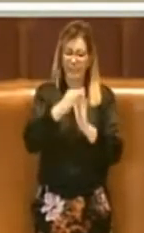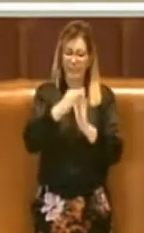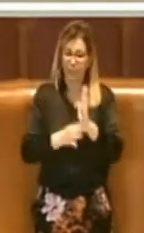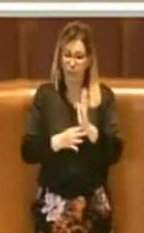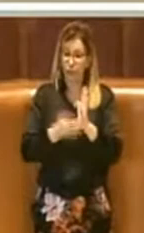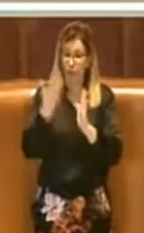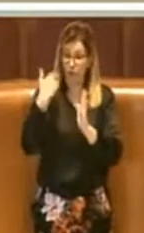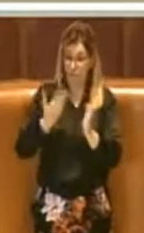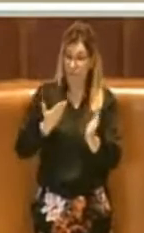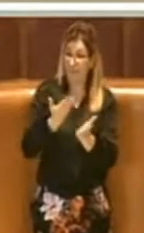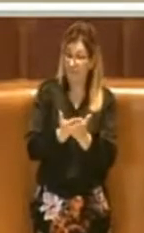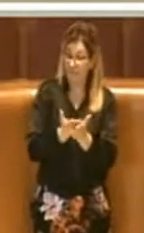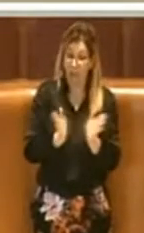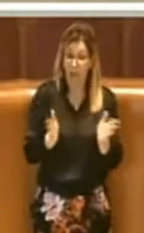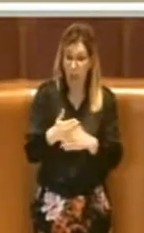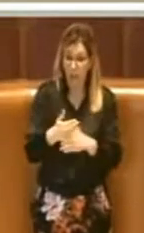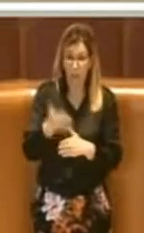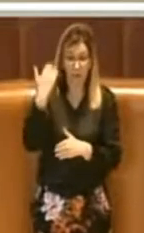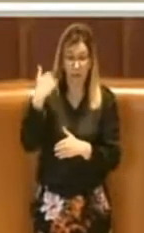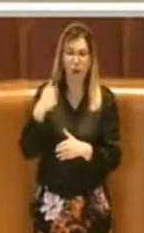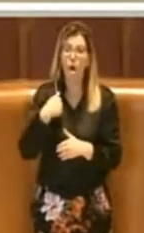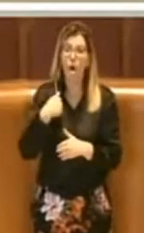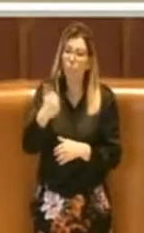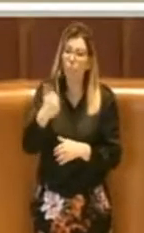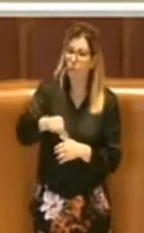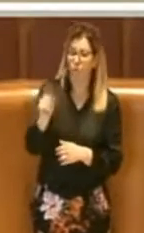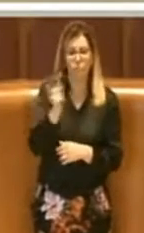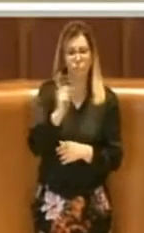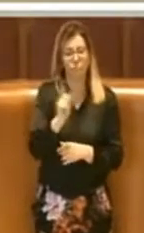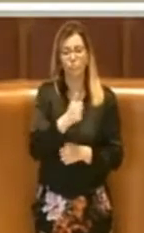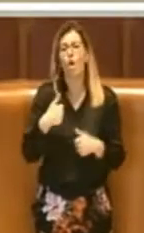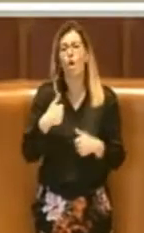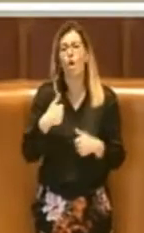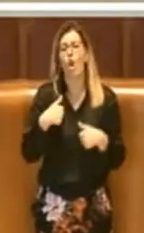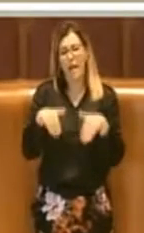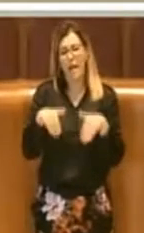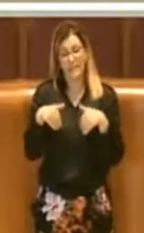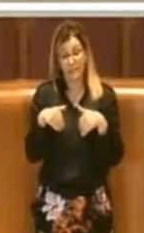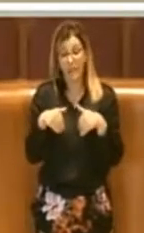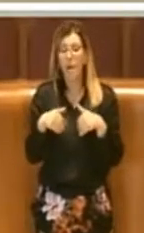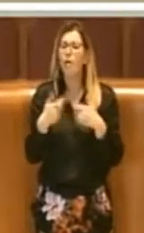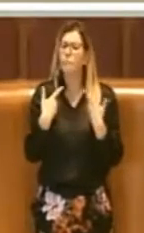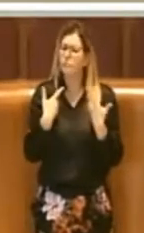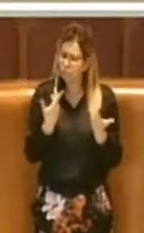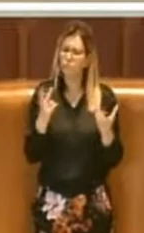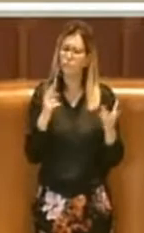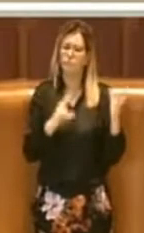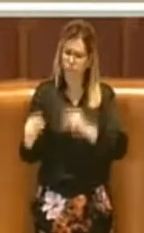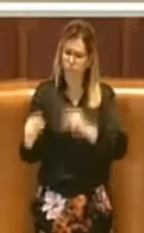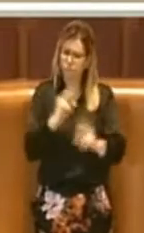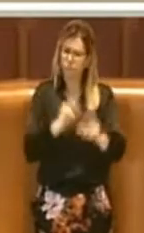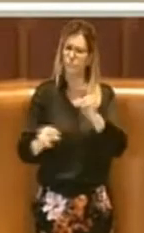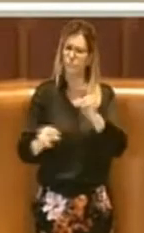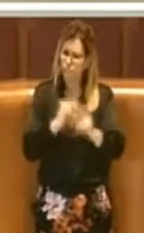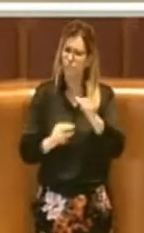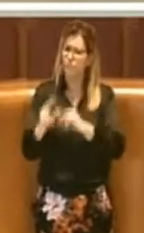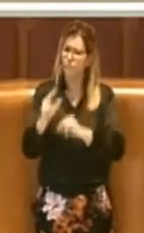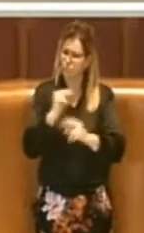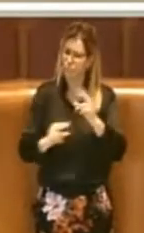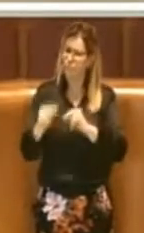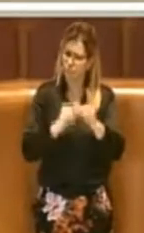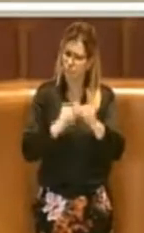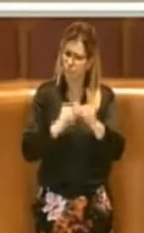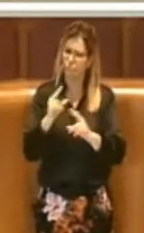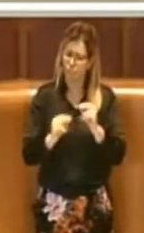noi non lo bocciamo ma ci astenemmo. Abbiamo avuto modo di poterne parlare anche lungamente sia in aula